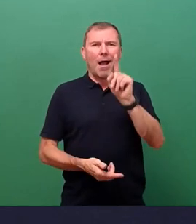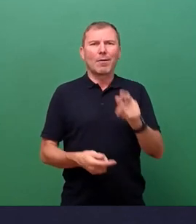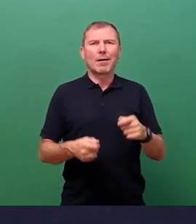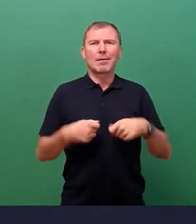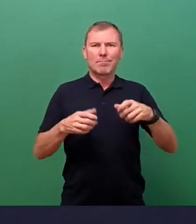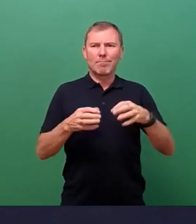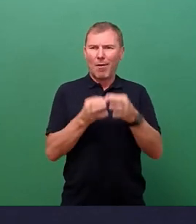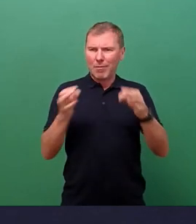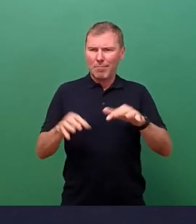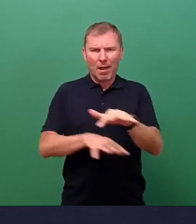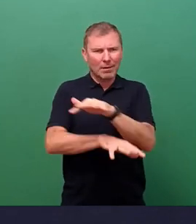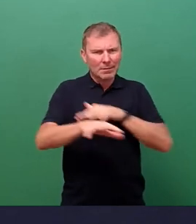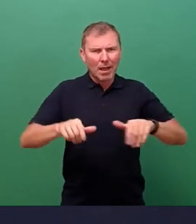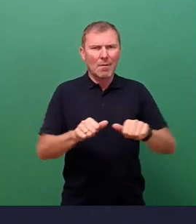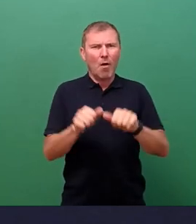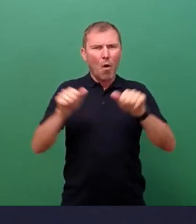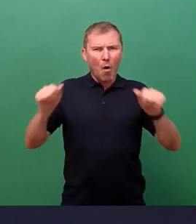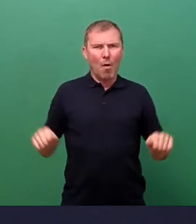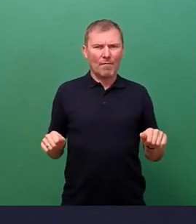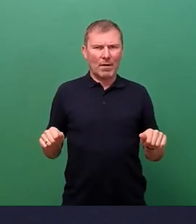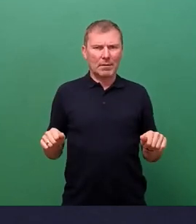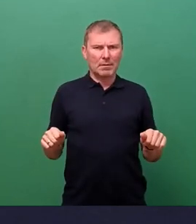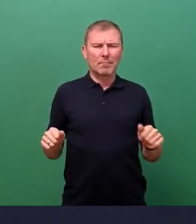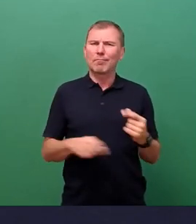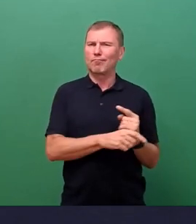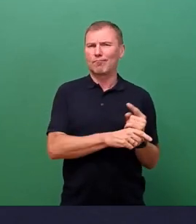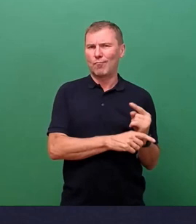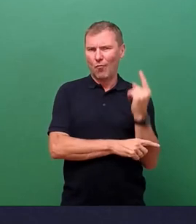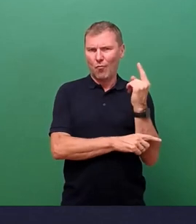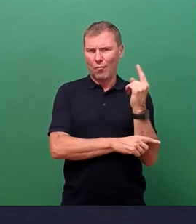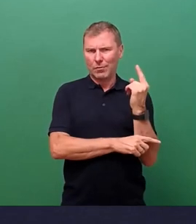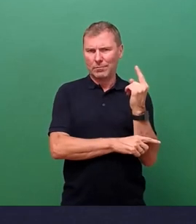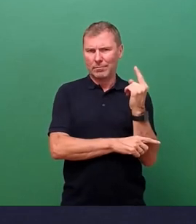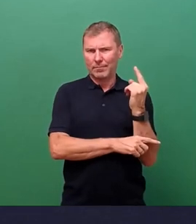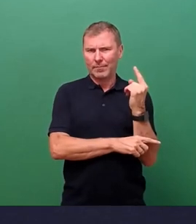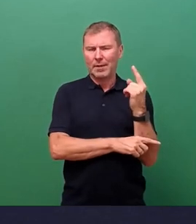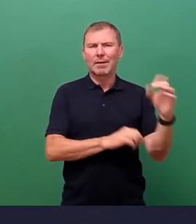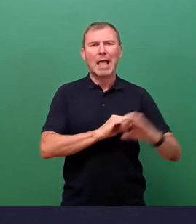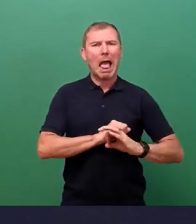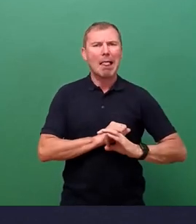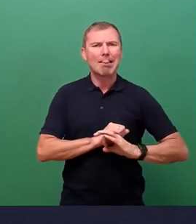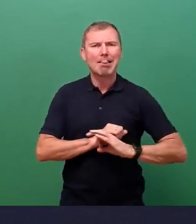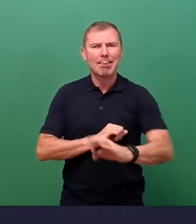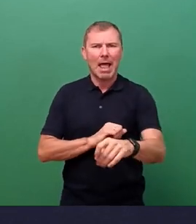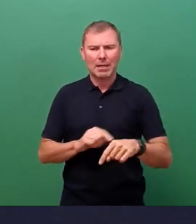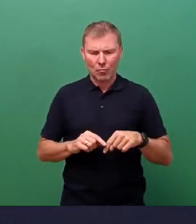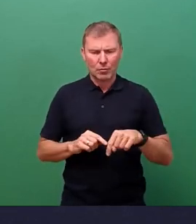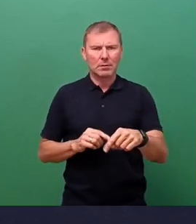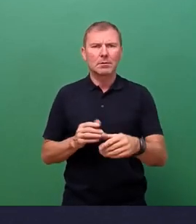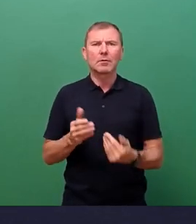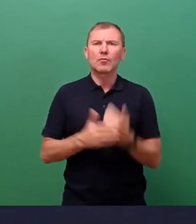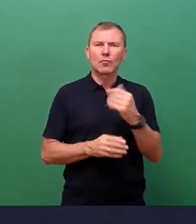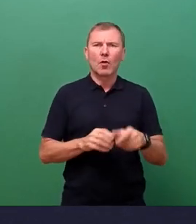ist ja erheblich, weil die Leitungstrassen, die neu verlegt werden müssen, und die